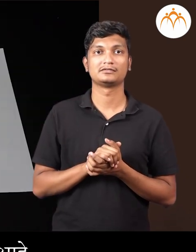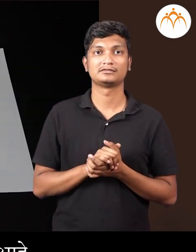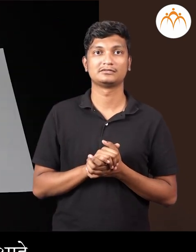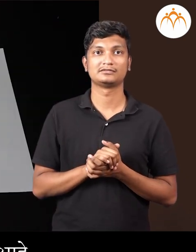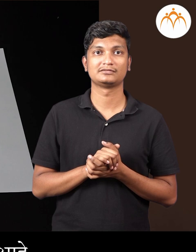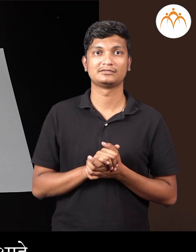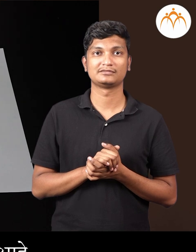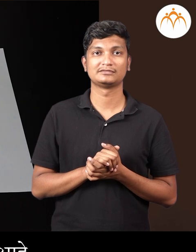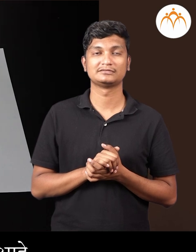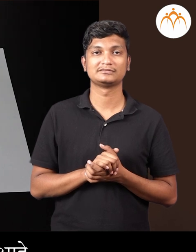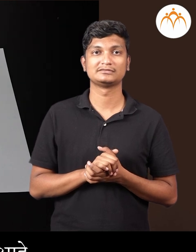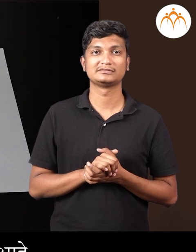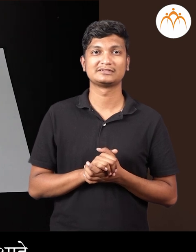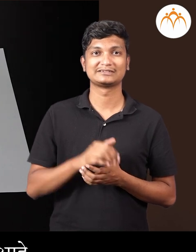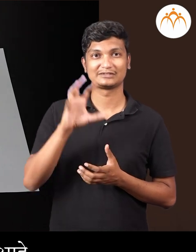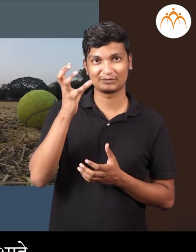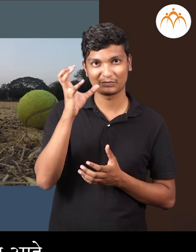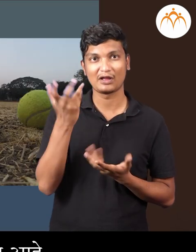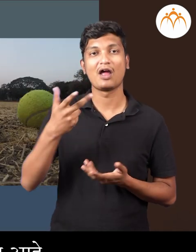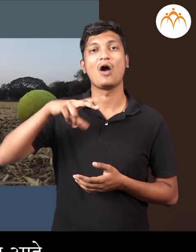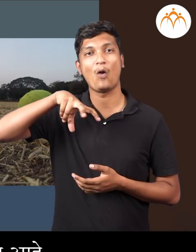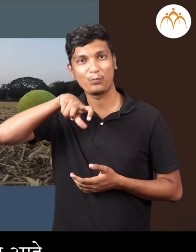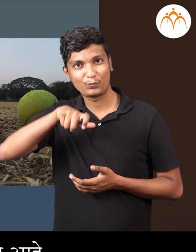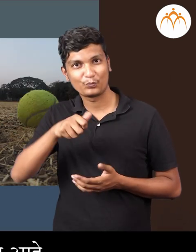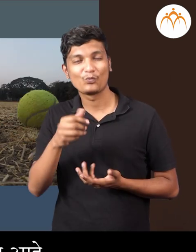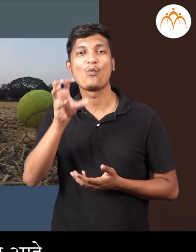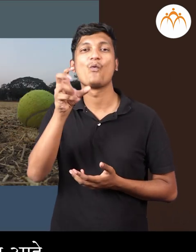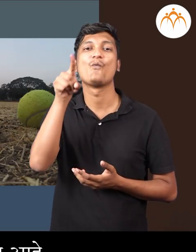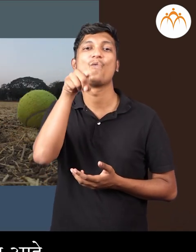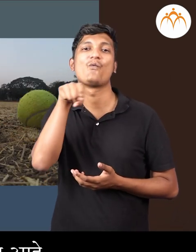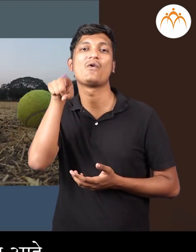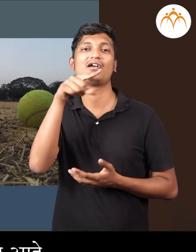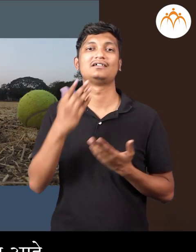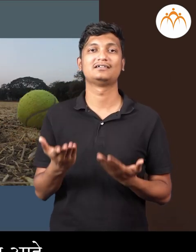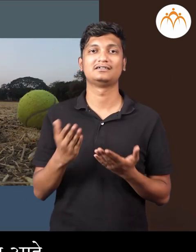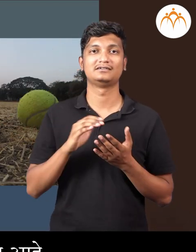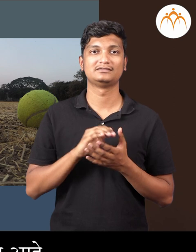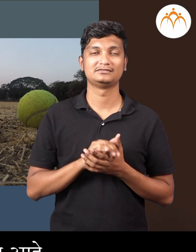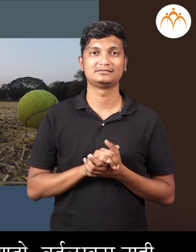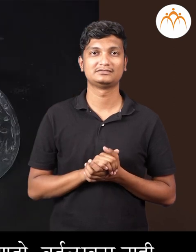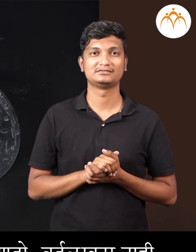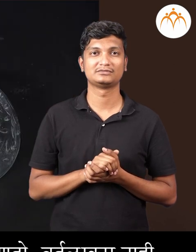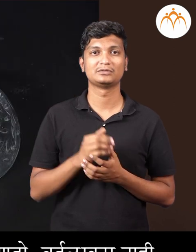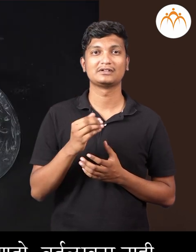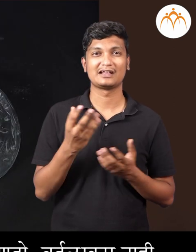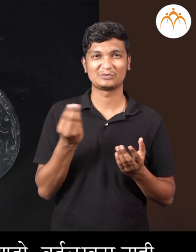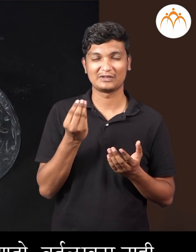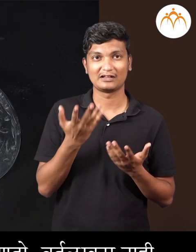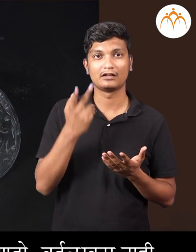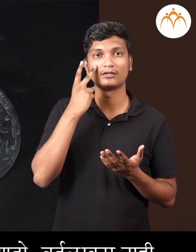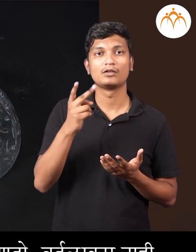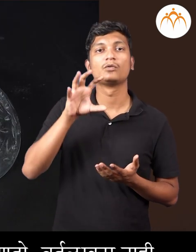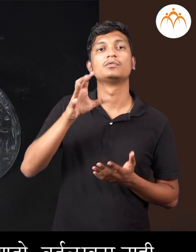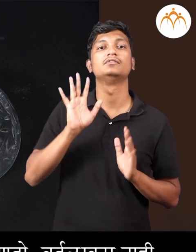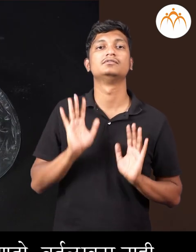पण मी सांगतो काई फरका हेते। पण हाँ चेंडू, हे लिम्बू, हे गोल आहे। साधरन पणे वस्तून